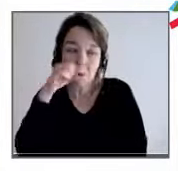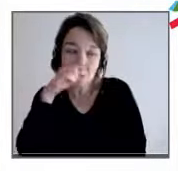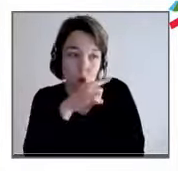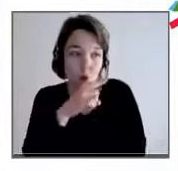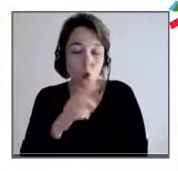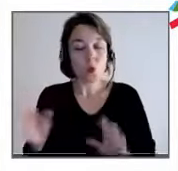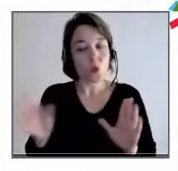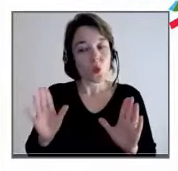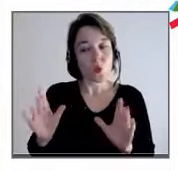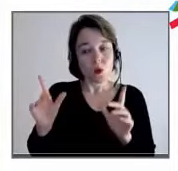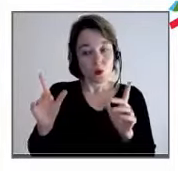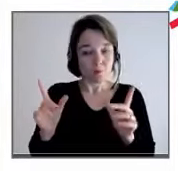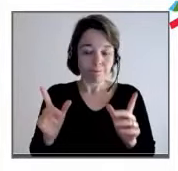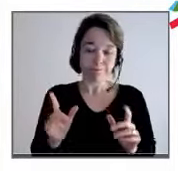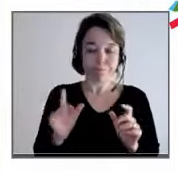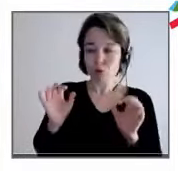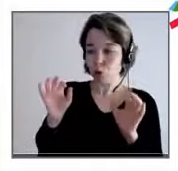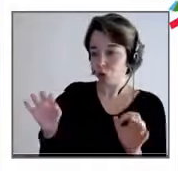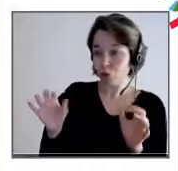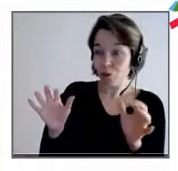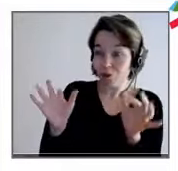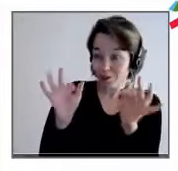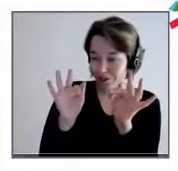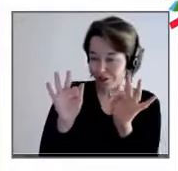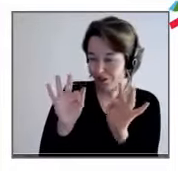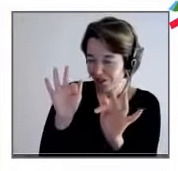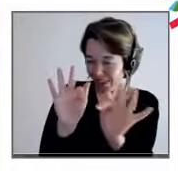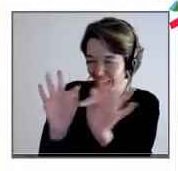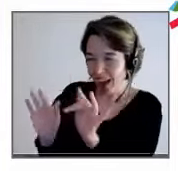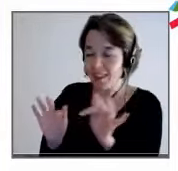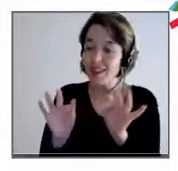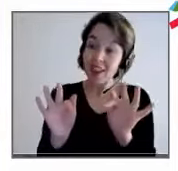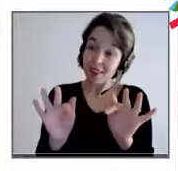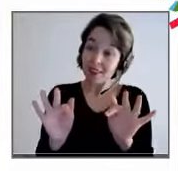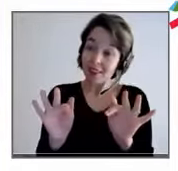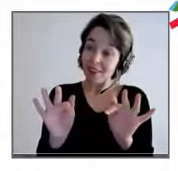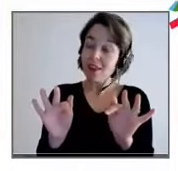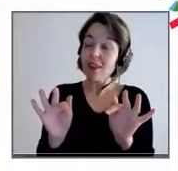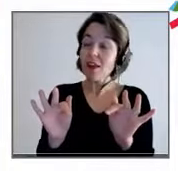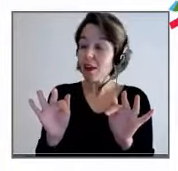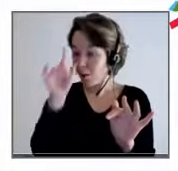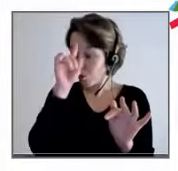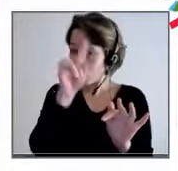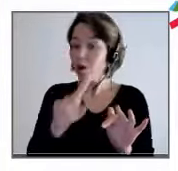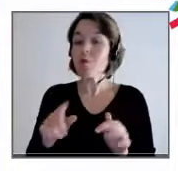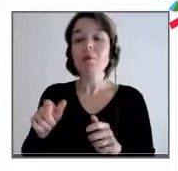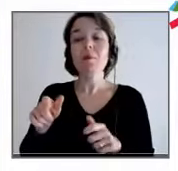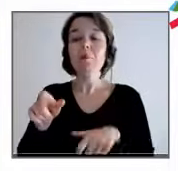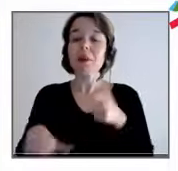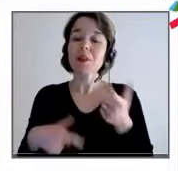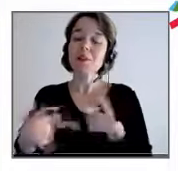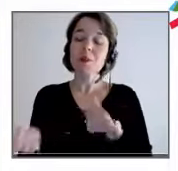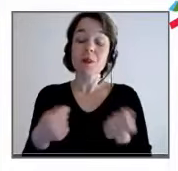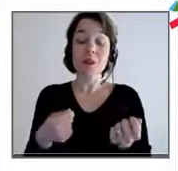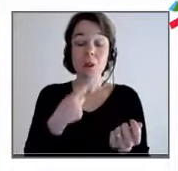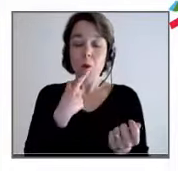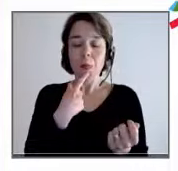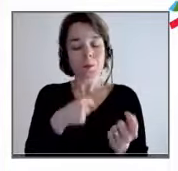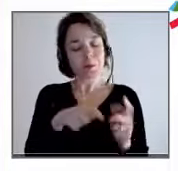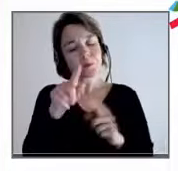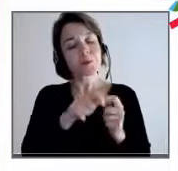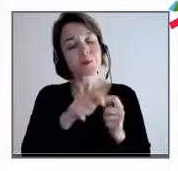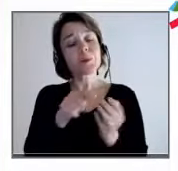fraternité parmi les critères d'évaluation des managers, par exemple. Est-ce qu'ils ont été capables d'empathie, de fraternité,